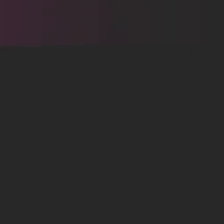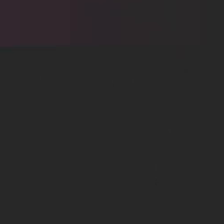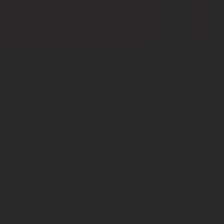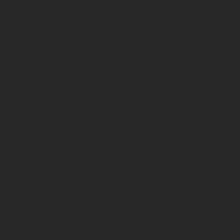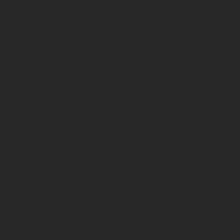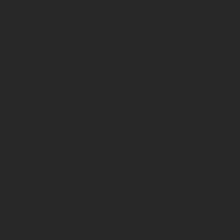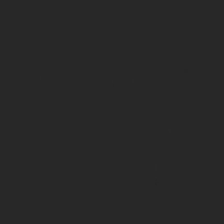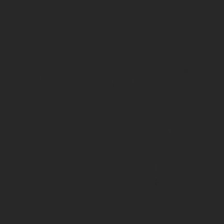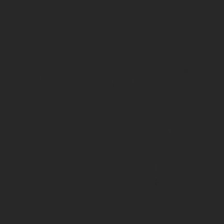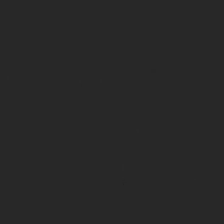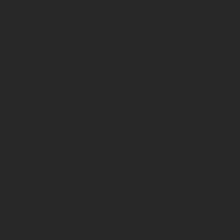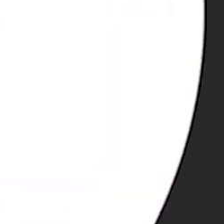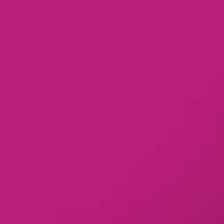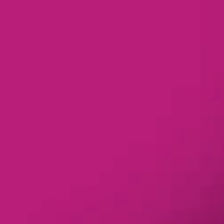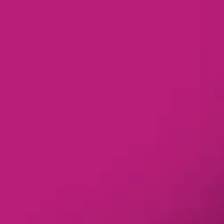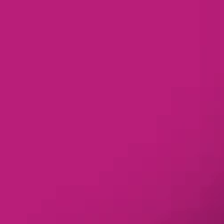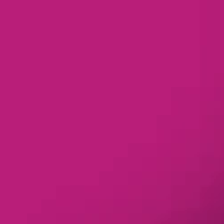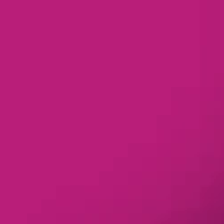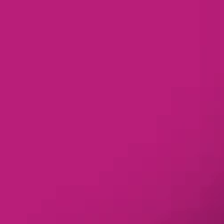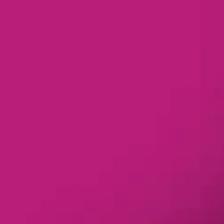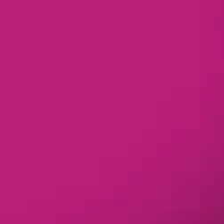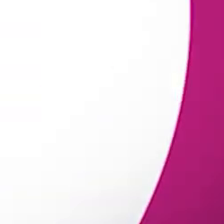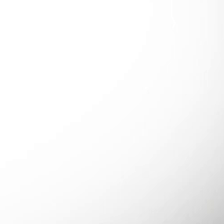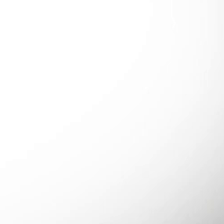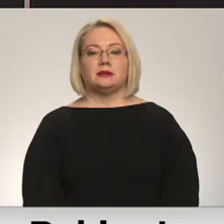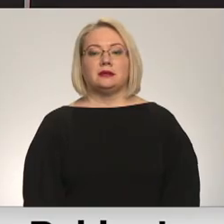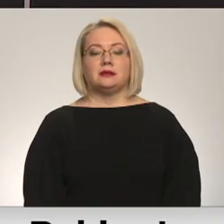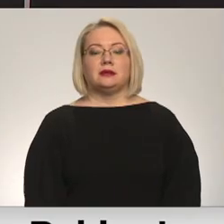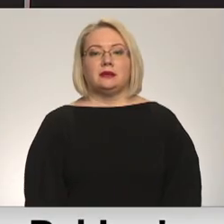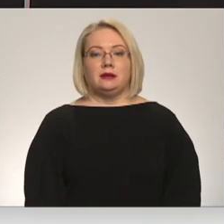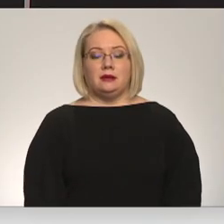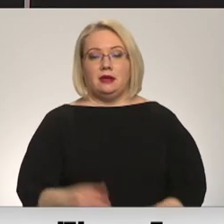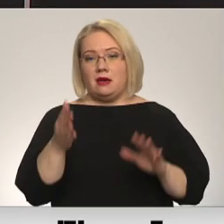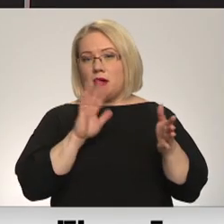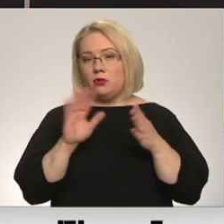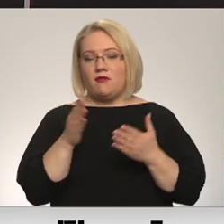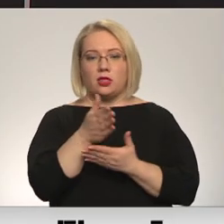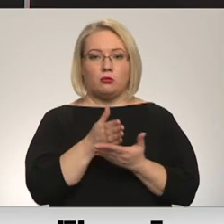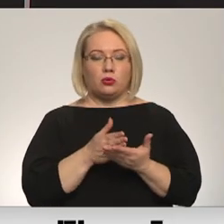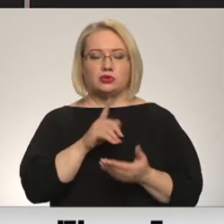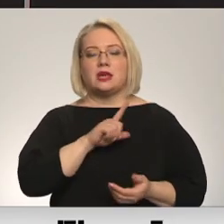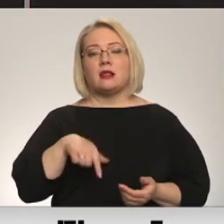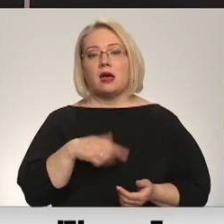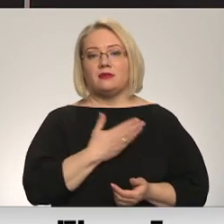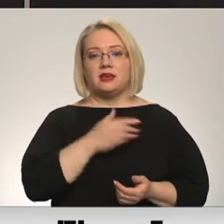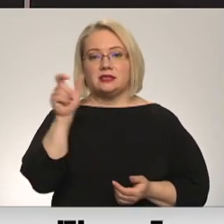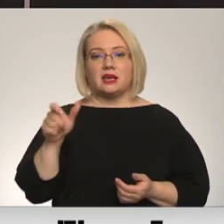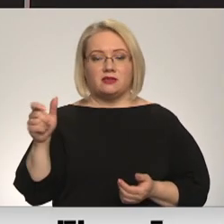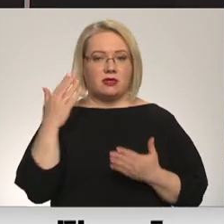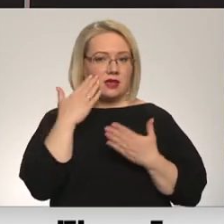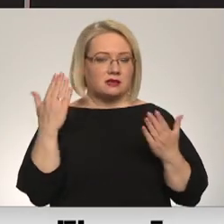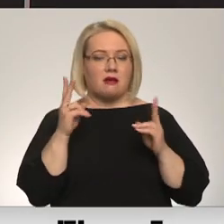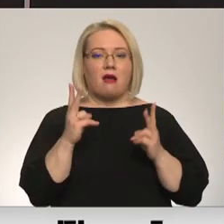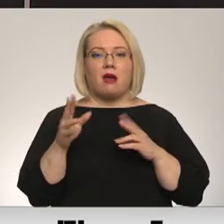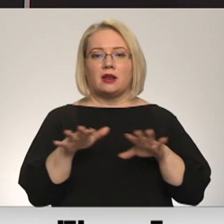Re, visi ēters ir te! Aptoeni puse Latvijas iedzīvotāji nezina, kā